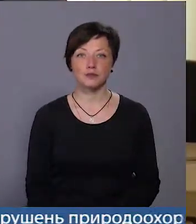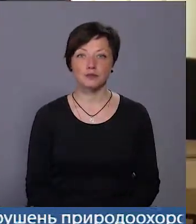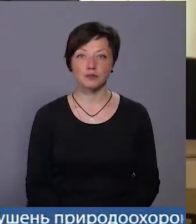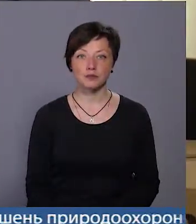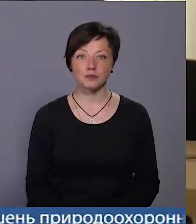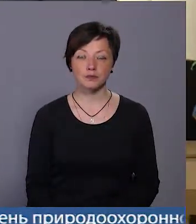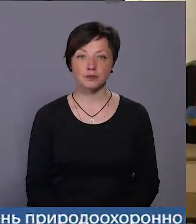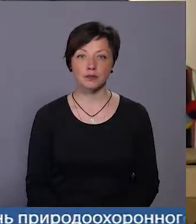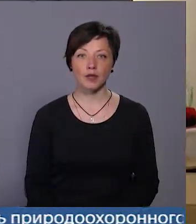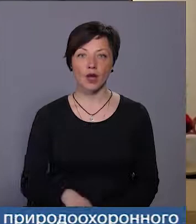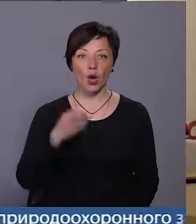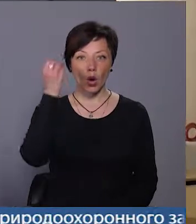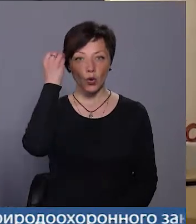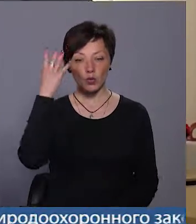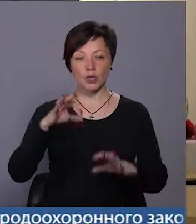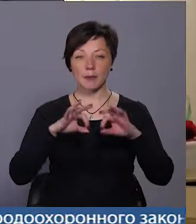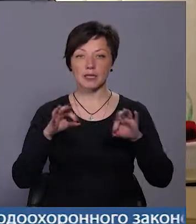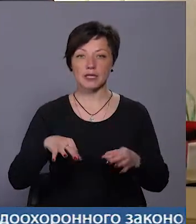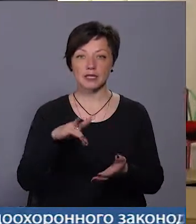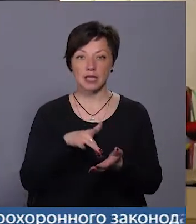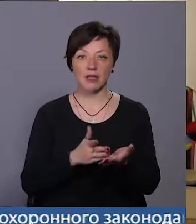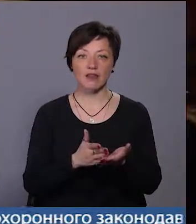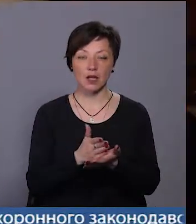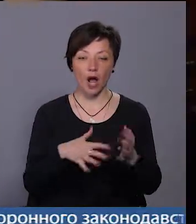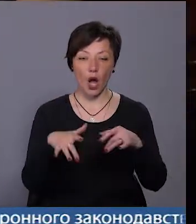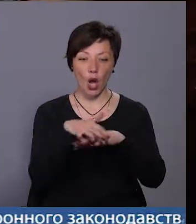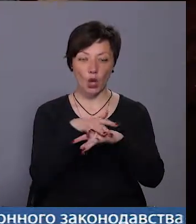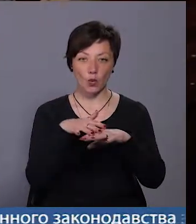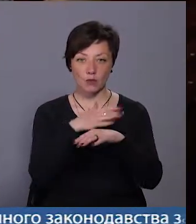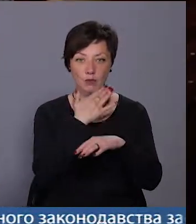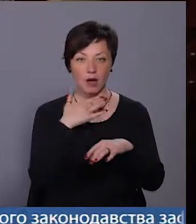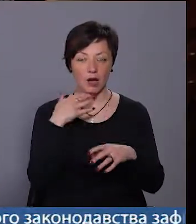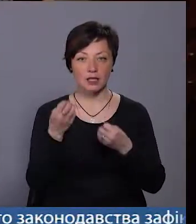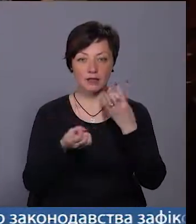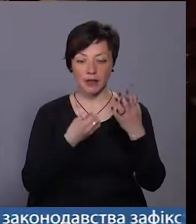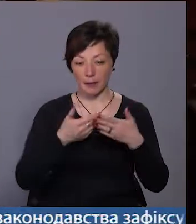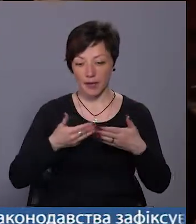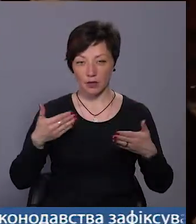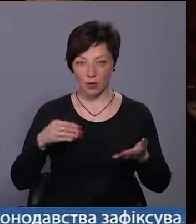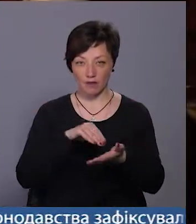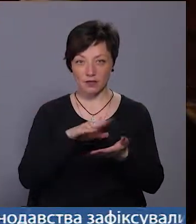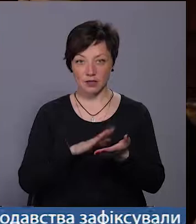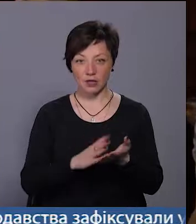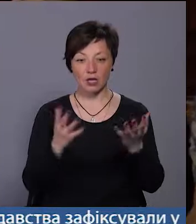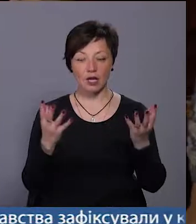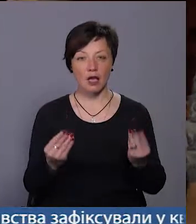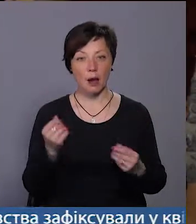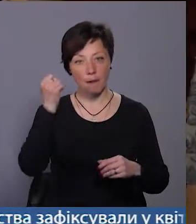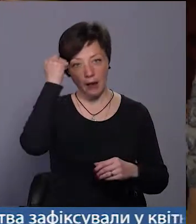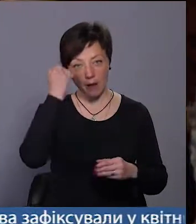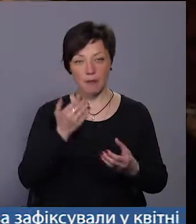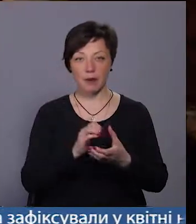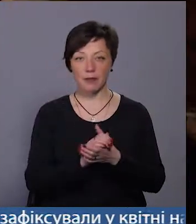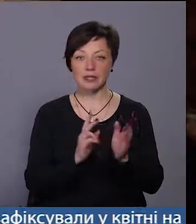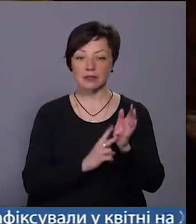У культурно-мистецькому центрі ветеран сьогодні людно і багато квітів. Напередодні відзначення Дня пам'яті та примирення і 76